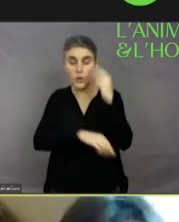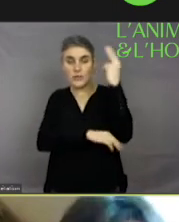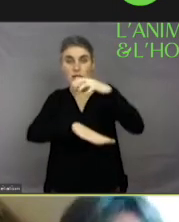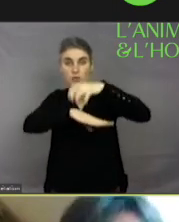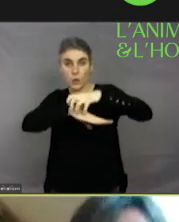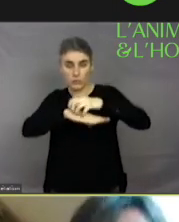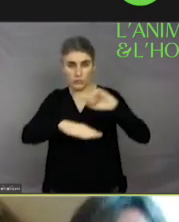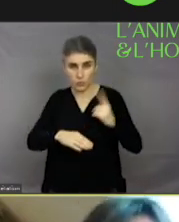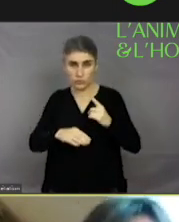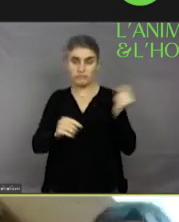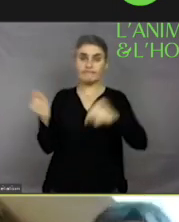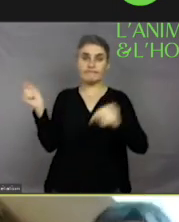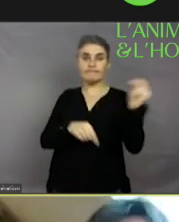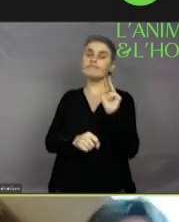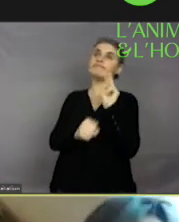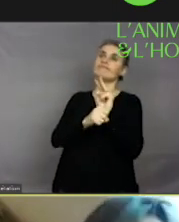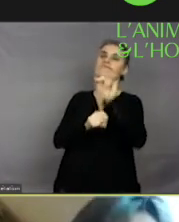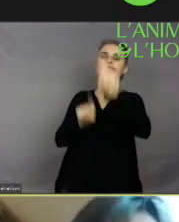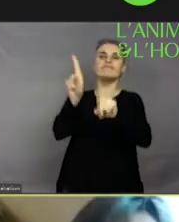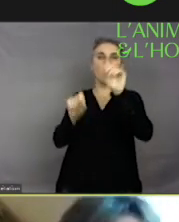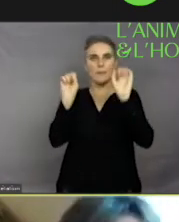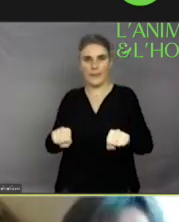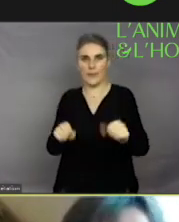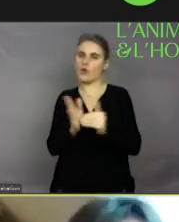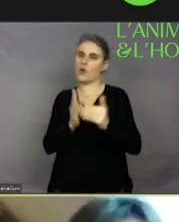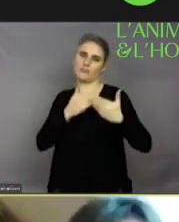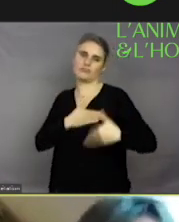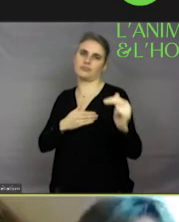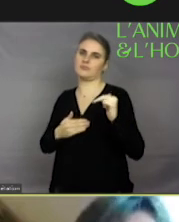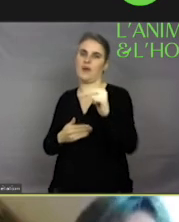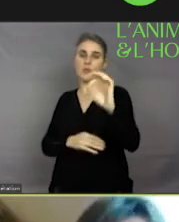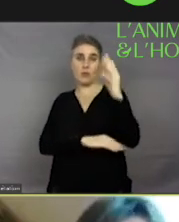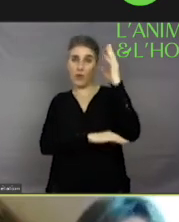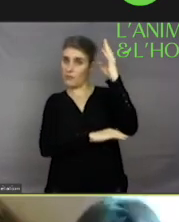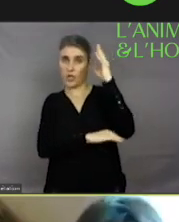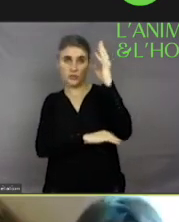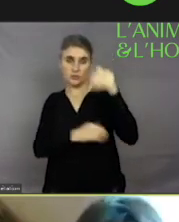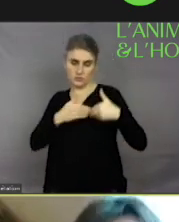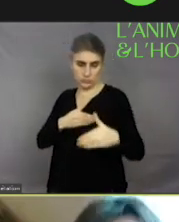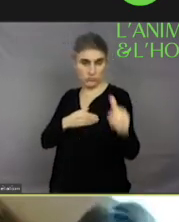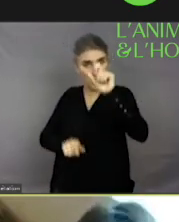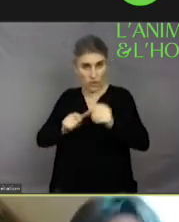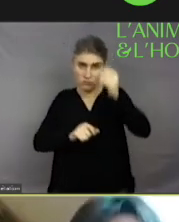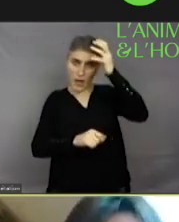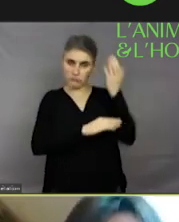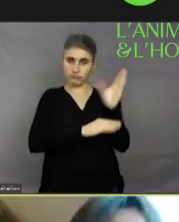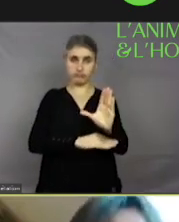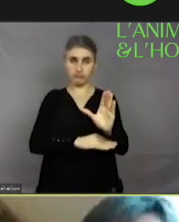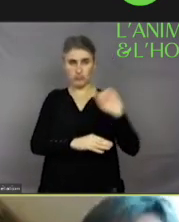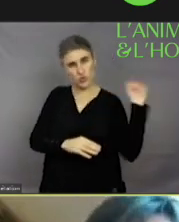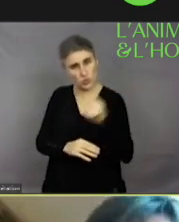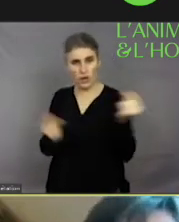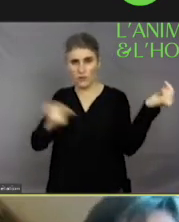pouvait poser ses questions et nous allons continuer ces conférences de savants ouvertes à toutes et tous